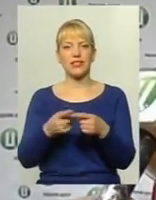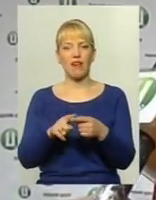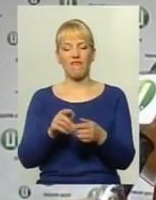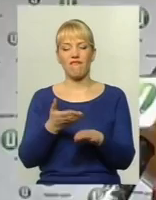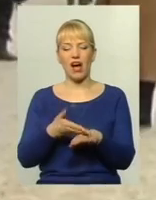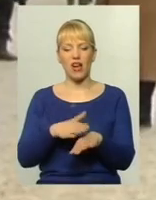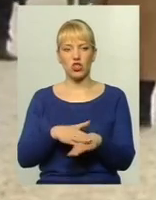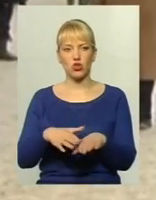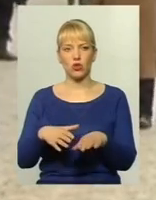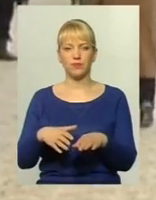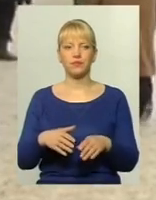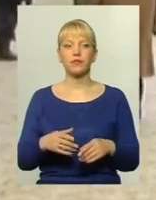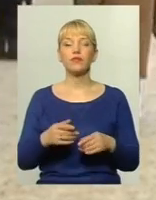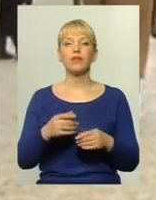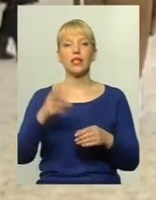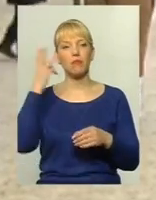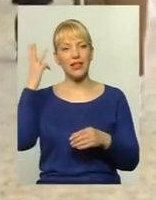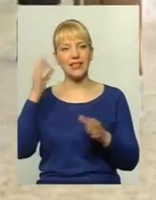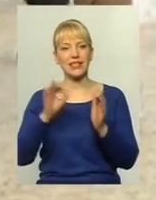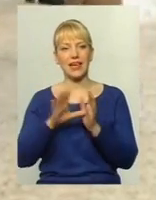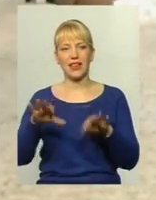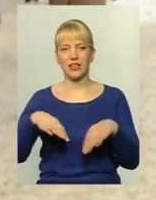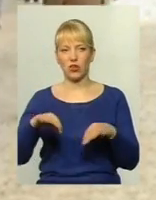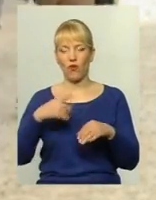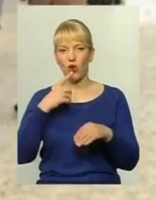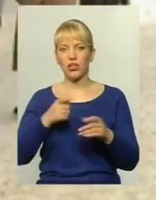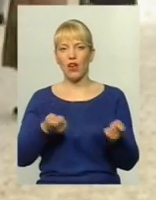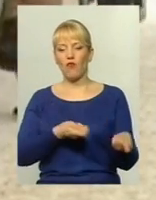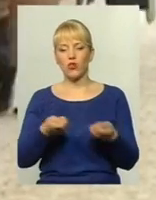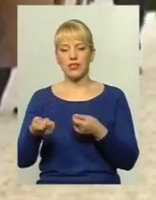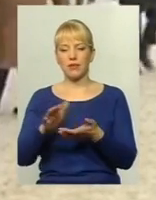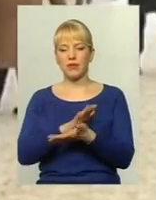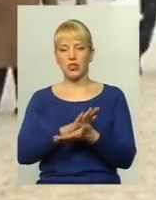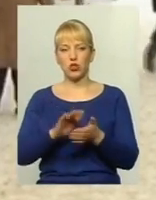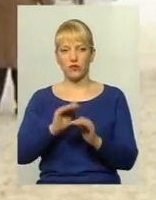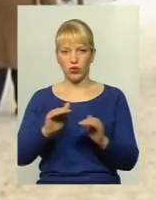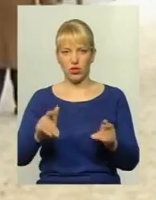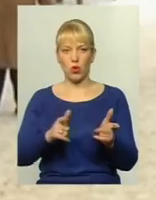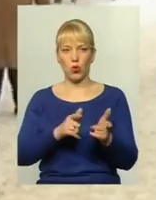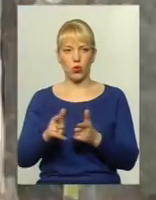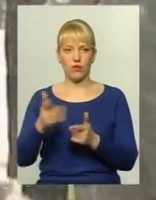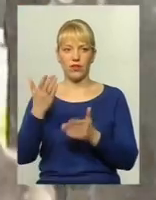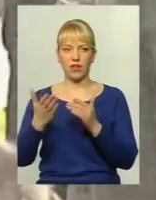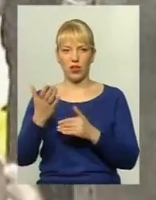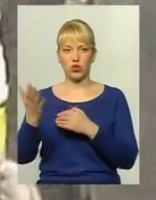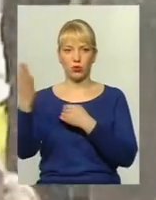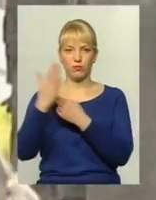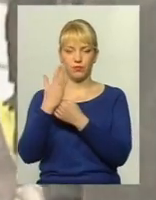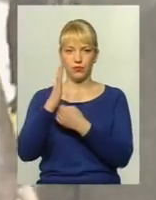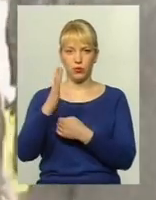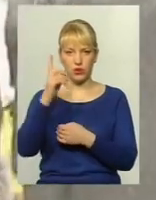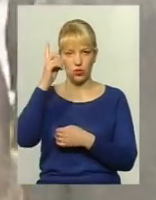витягнути. У Хмельницькому електротранці кажуть, возити безкоштовно дітлахів готові. Звісно, якщо згори дадуть на це добро.